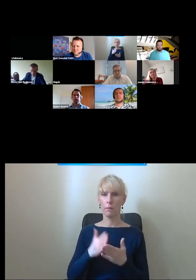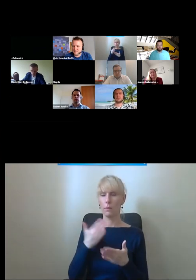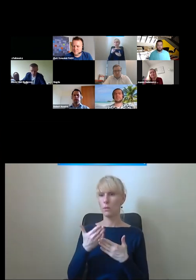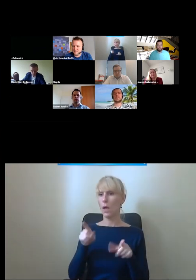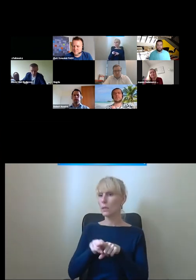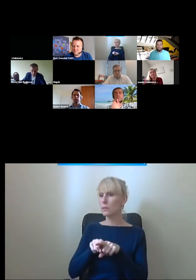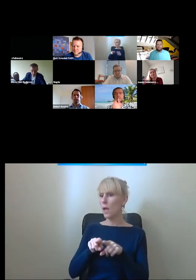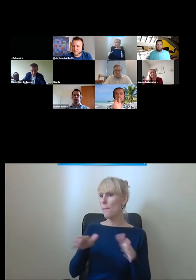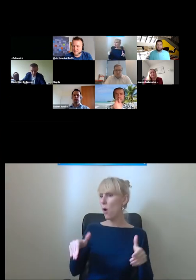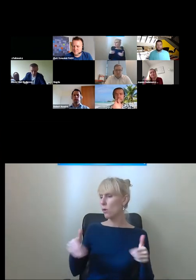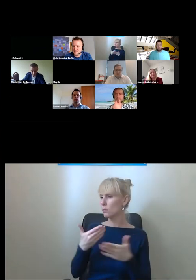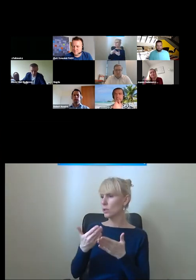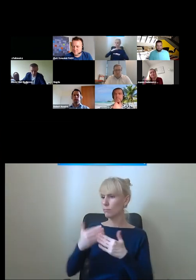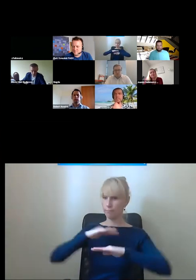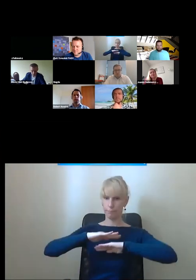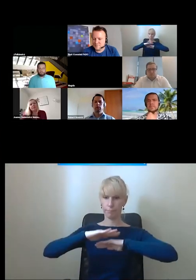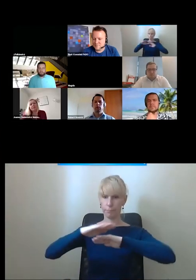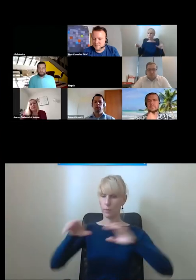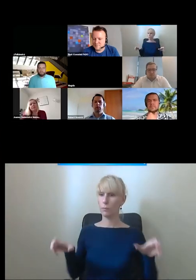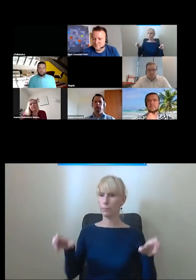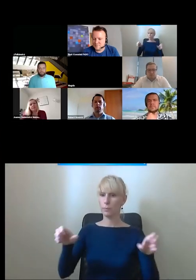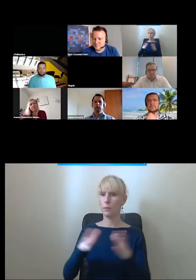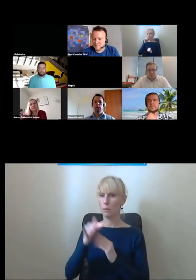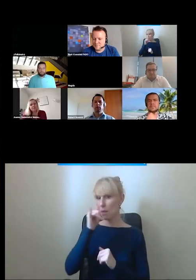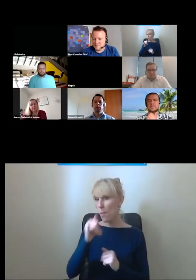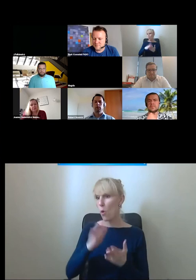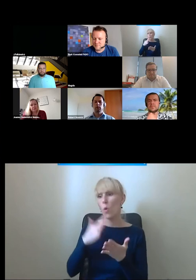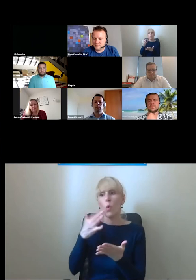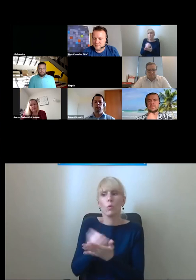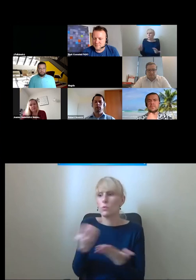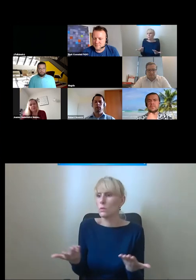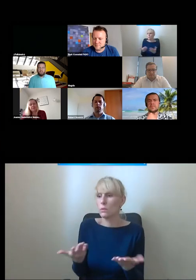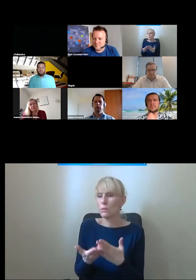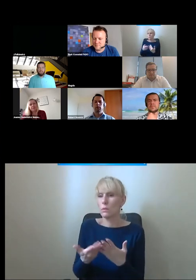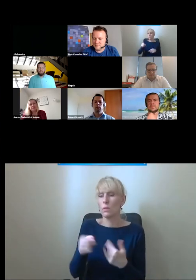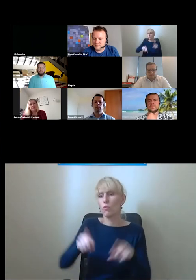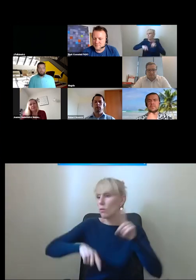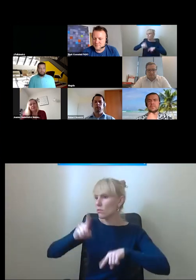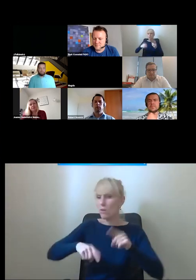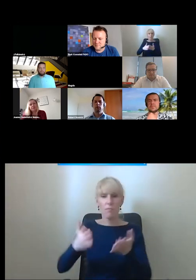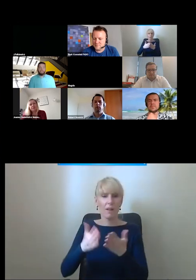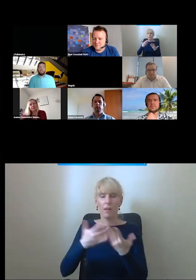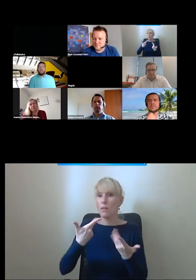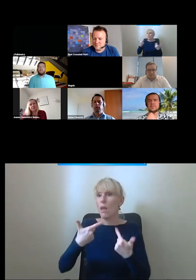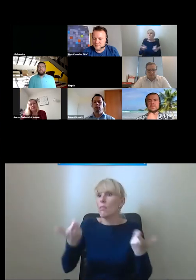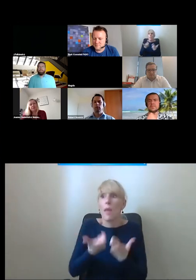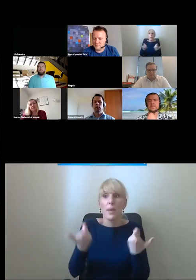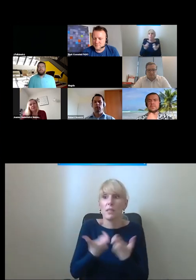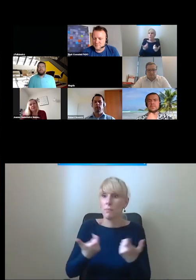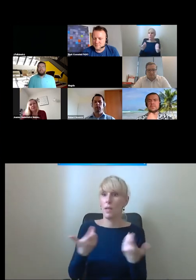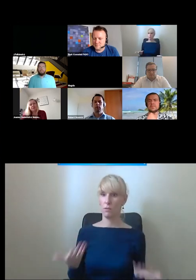ruchomym chodnikiem więc ja po prostu dlatego z tego nie korzystam bo jest to dla mnie najnormalniej niebezpieczne